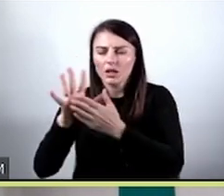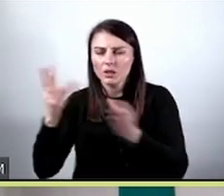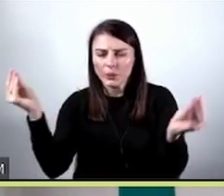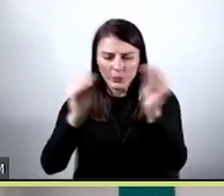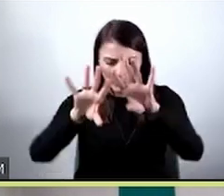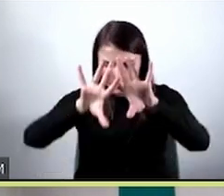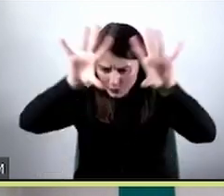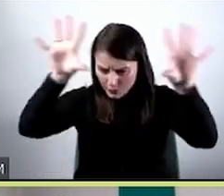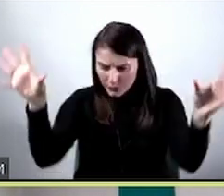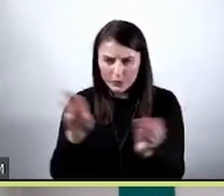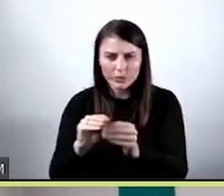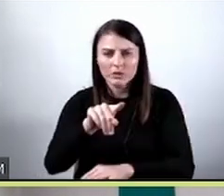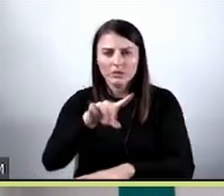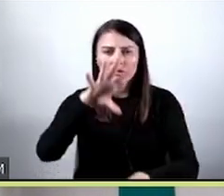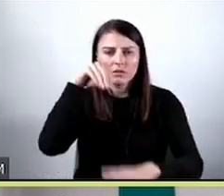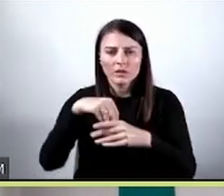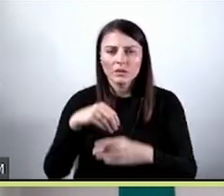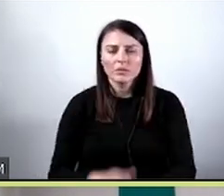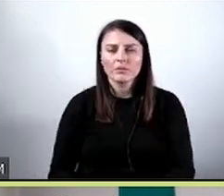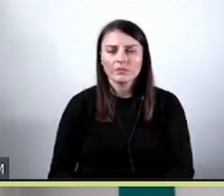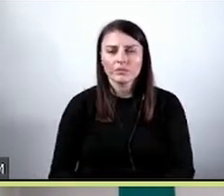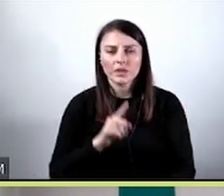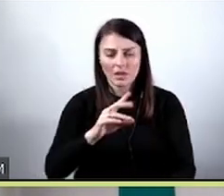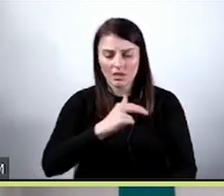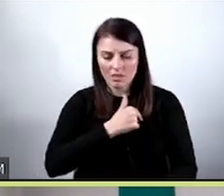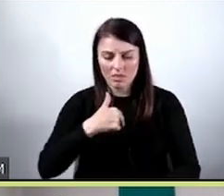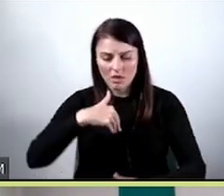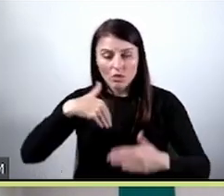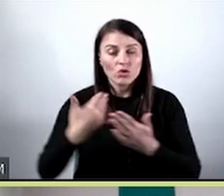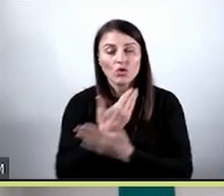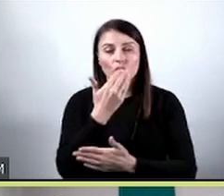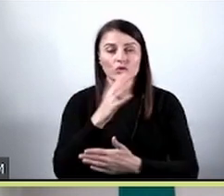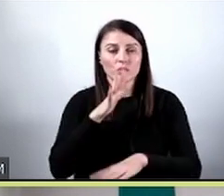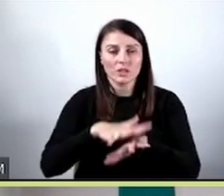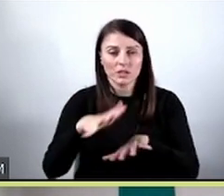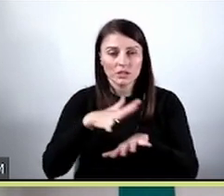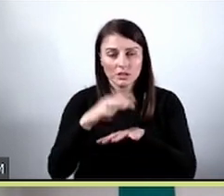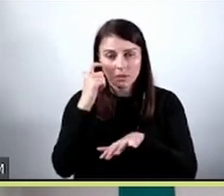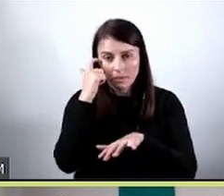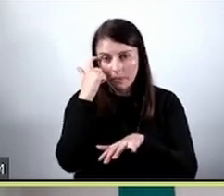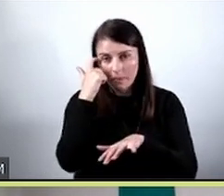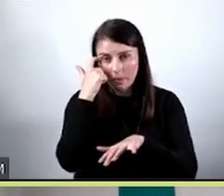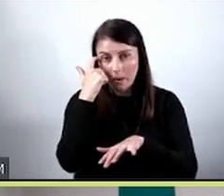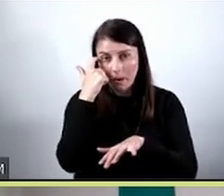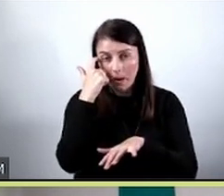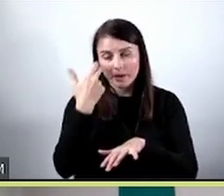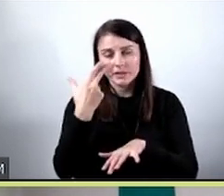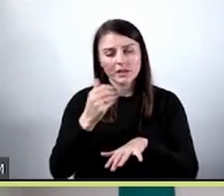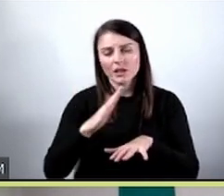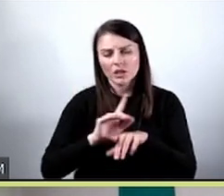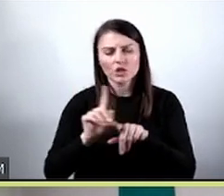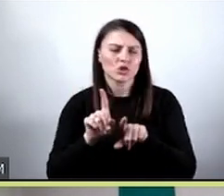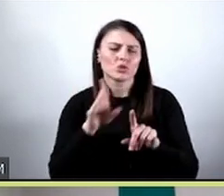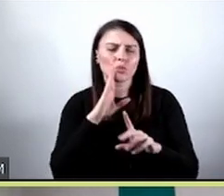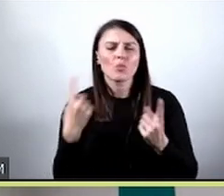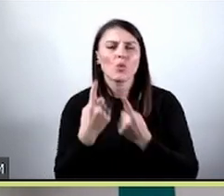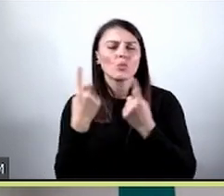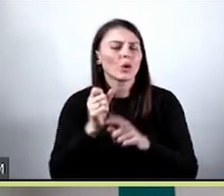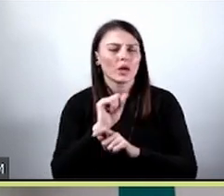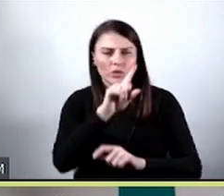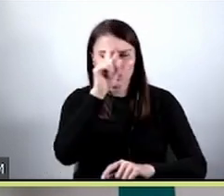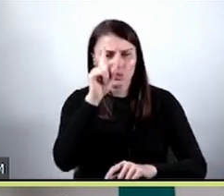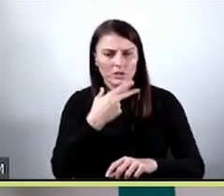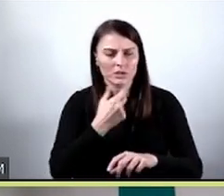Natomiast tutaj nowszym takim systemem, jeszcze większym i może jeszcze nie tak może powszechnie znanym, ale również